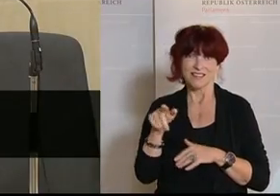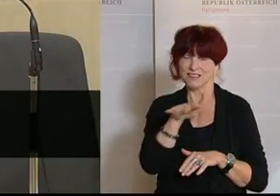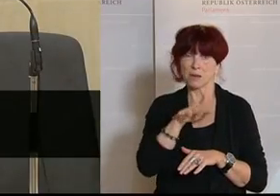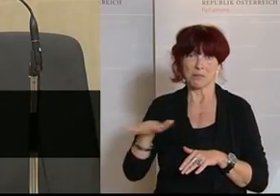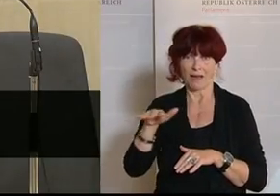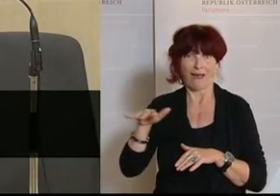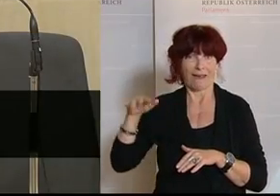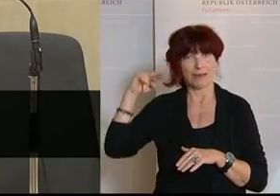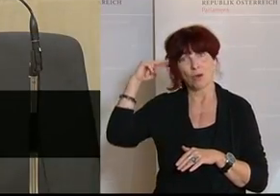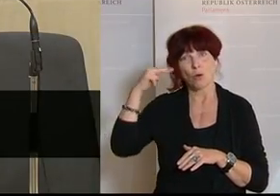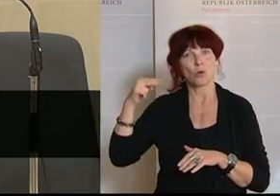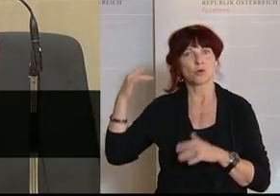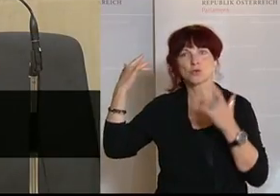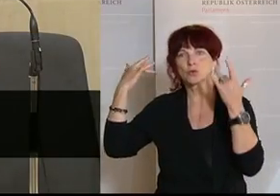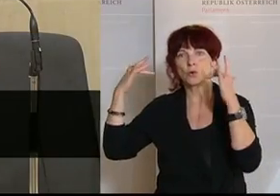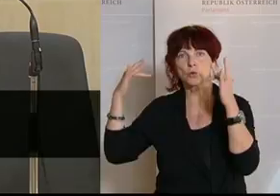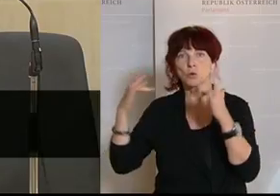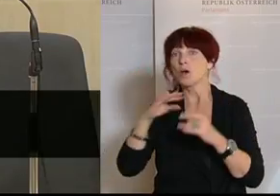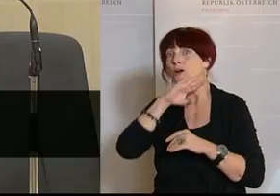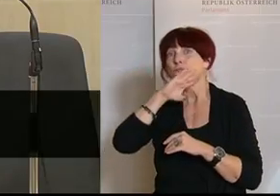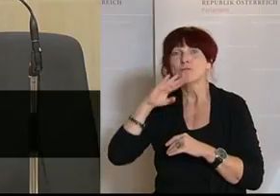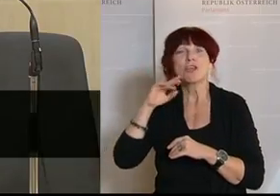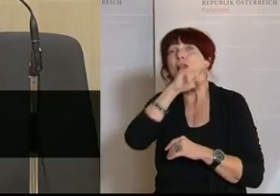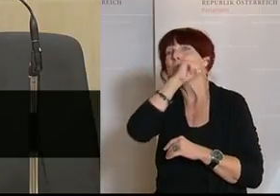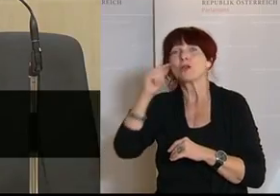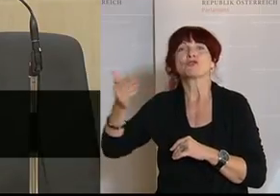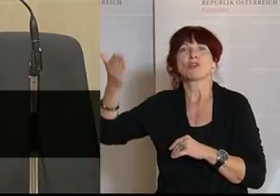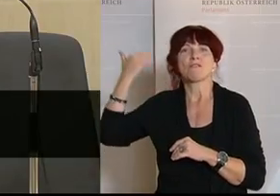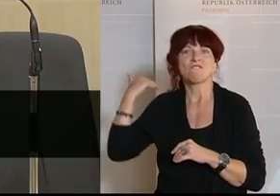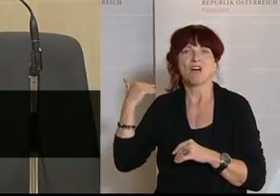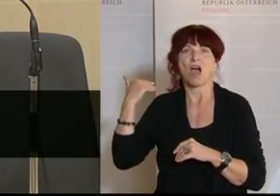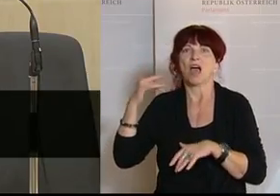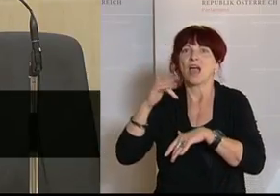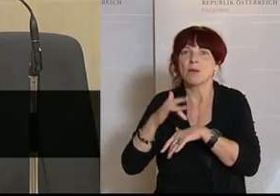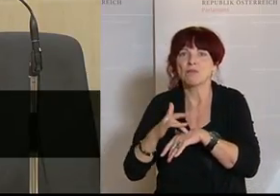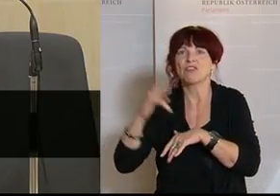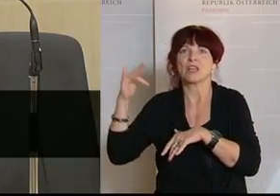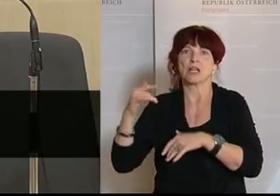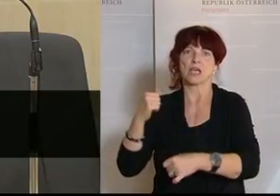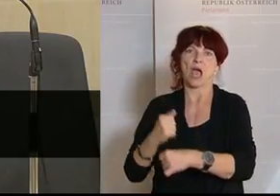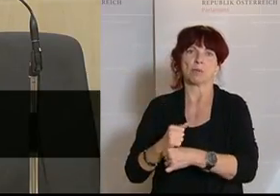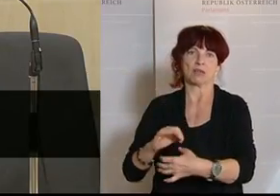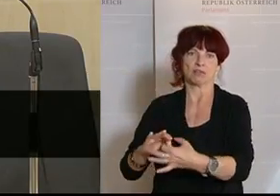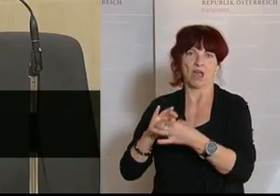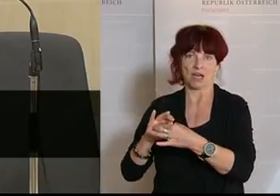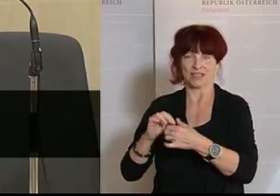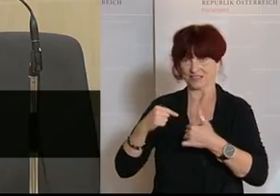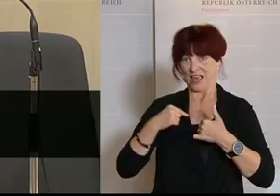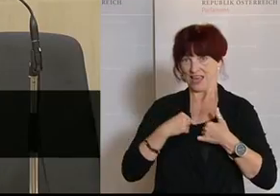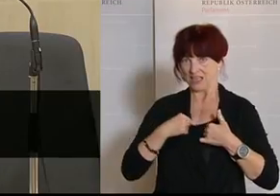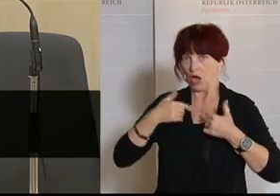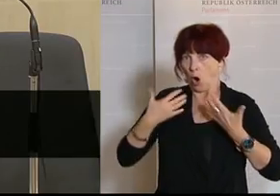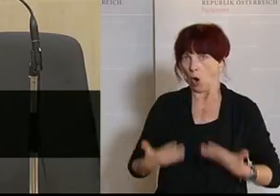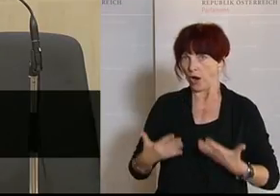gelitten, dass ganz viele Menschen in prekären Arbeitsverhältnissen arbeiten mussten. Ich bin heuer angetreten, mit dieser Regierung das zu